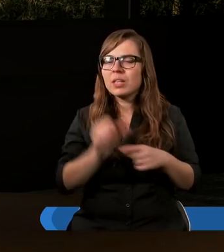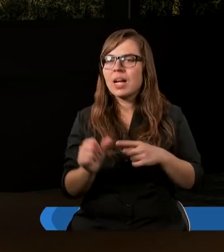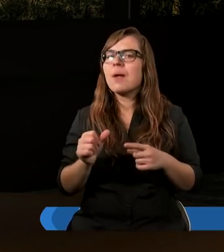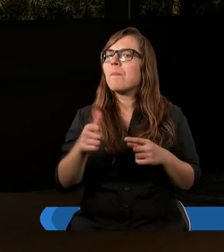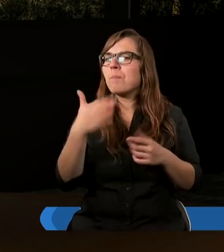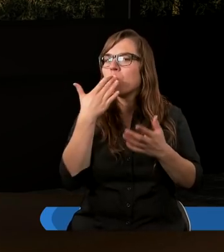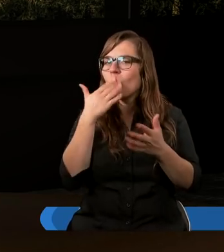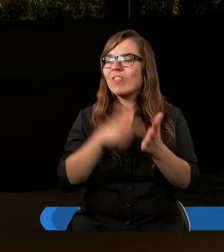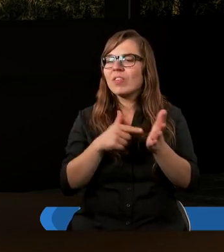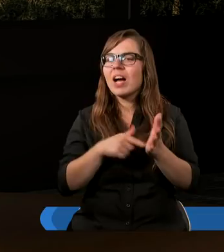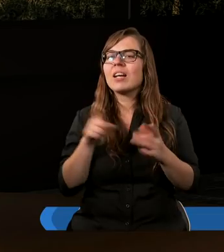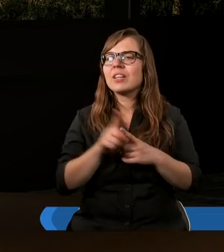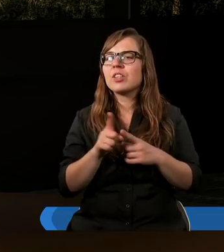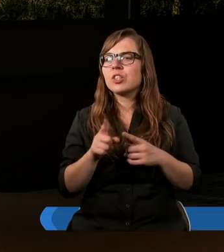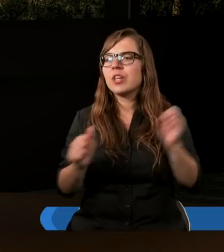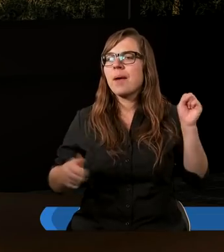wyraźnie mówisz,